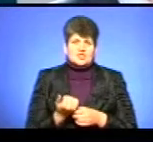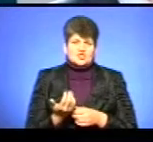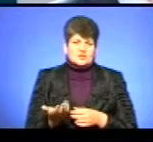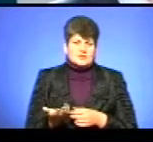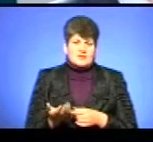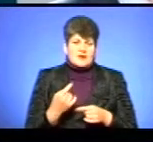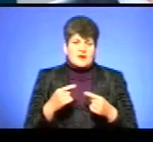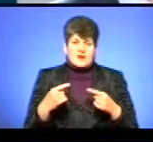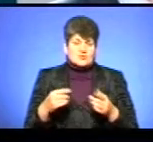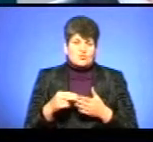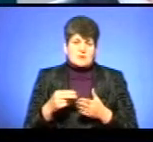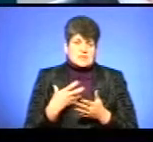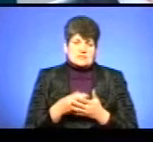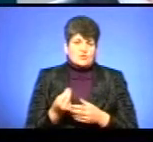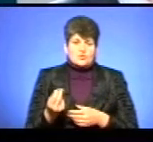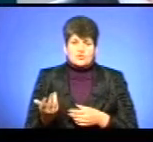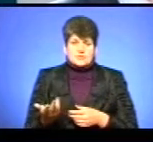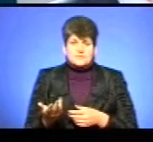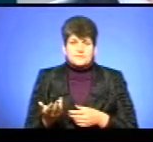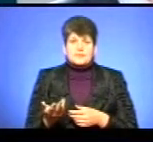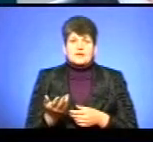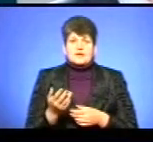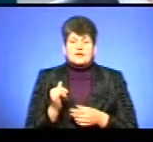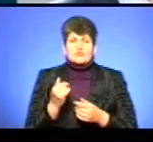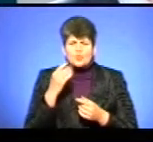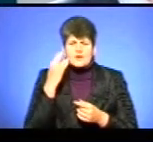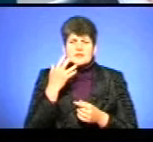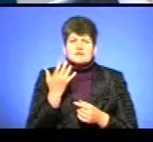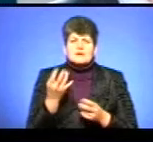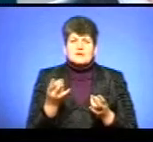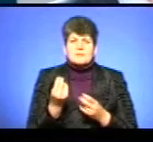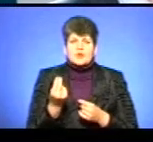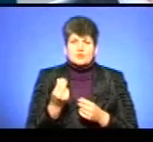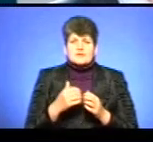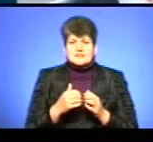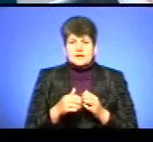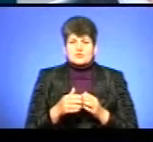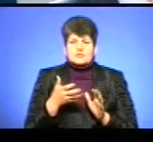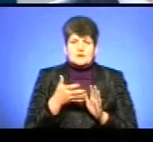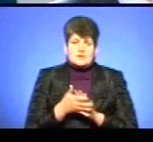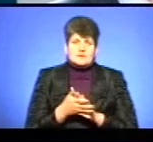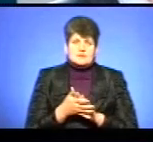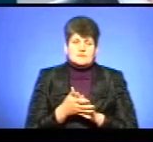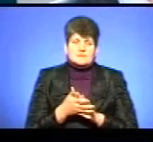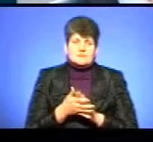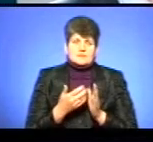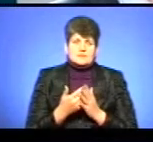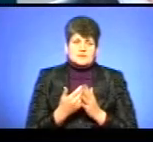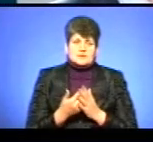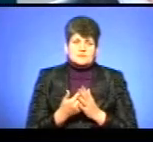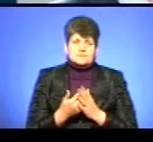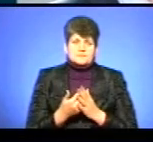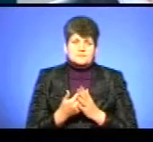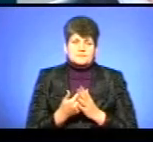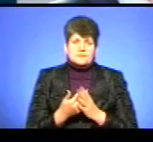А решта купляють за свої гроші. І уявіть собі, скільки треба коштів, якщо в середньо йде нормально, вивіруєте